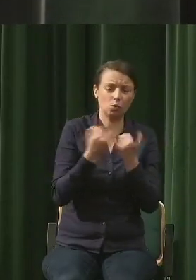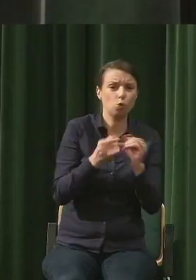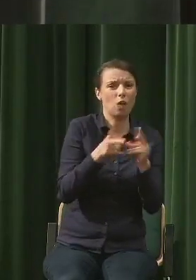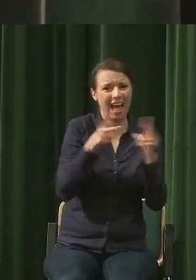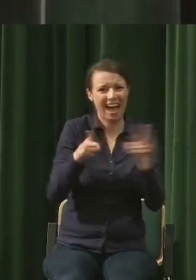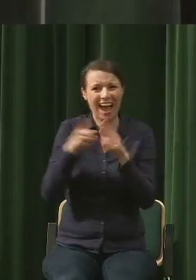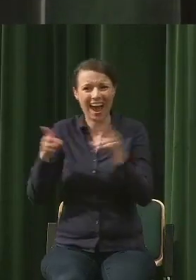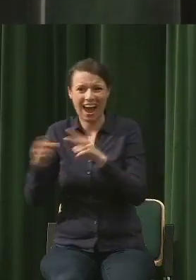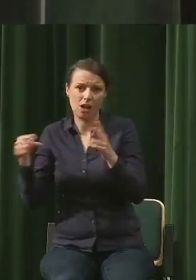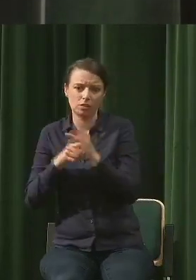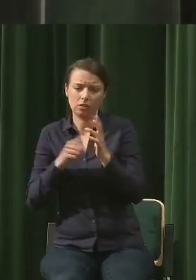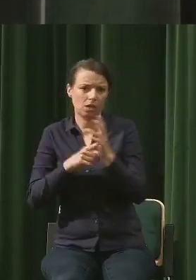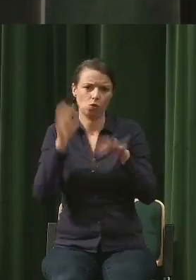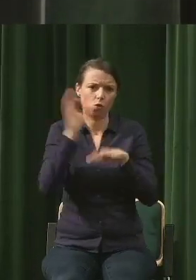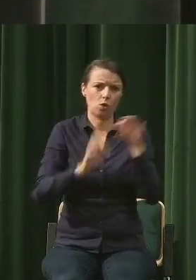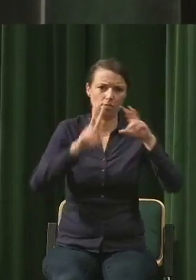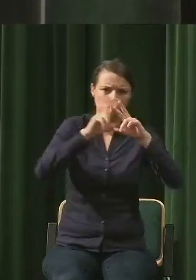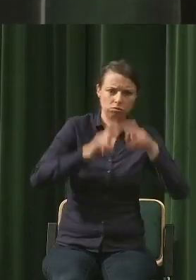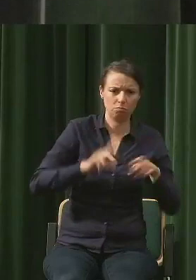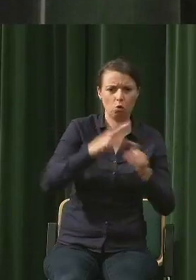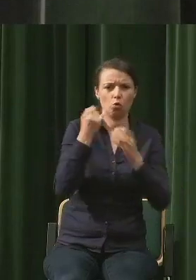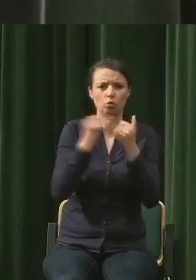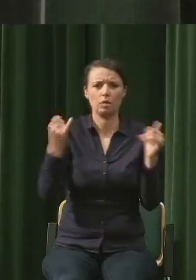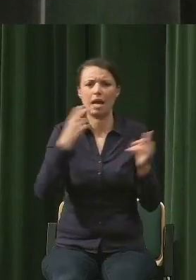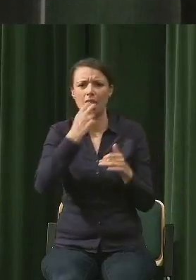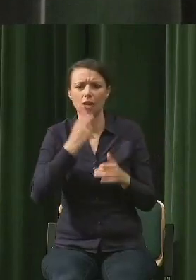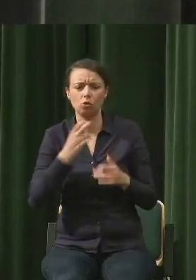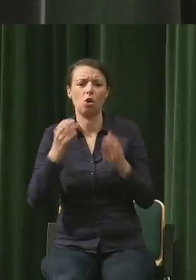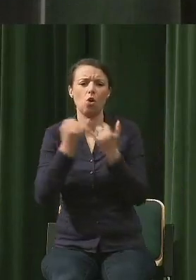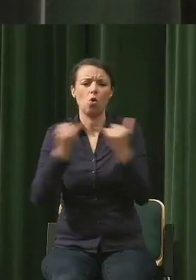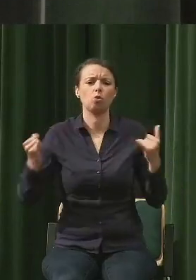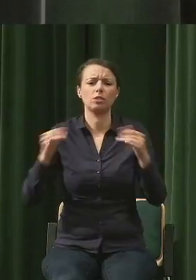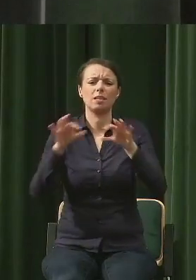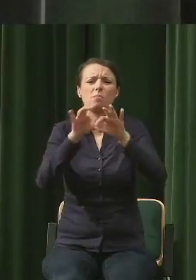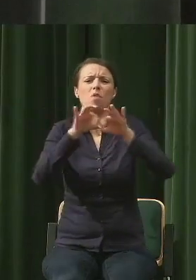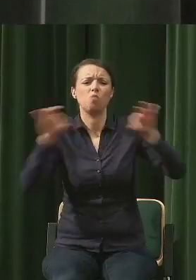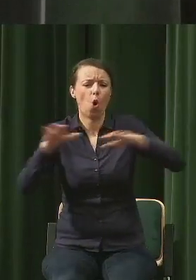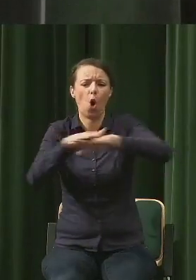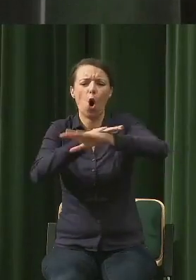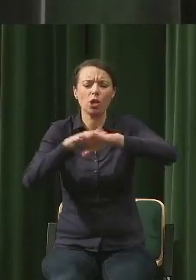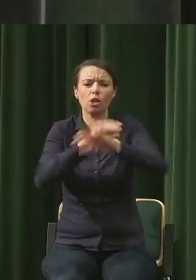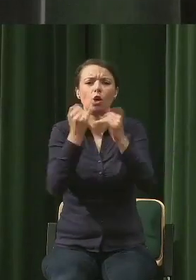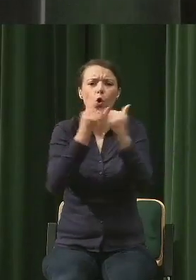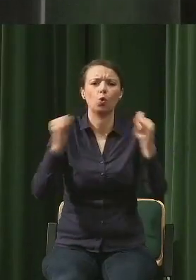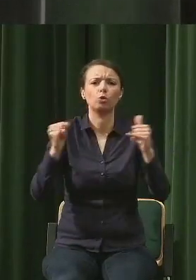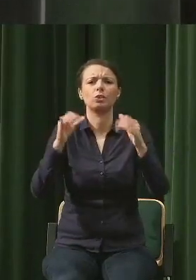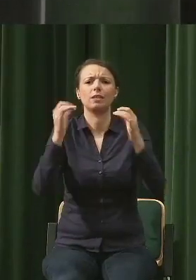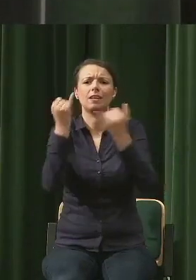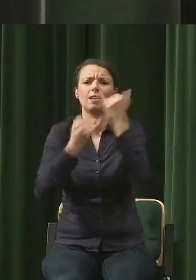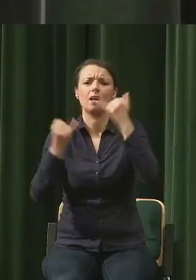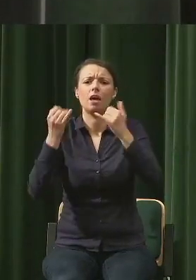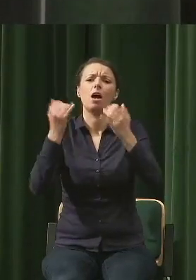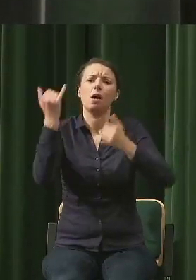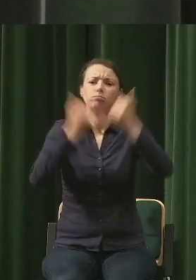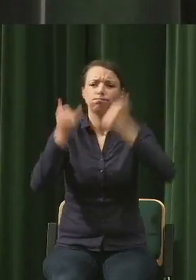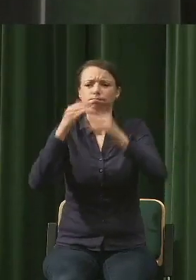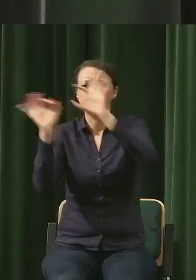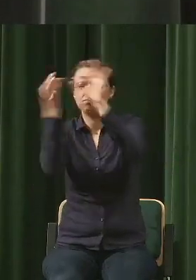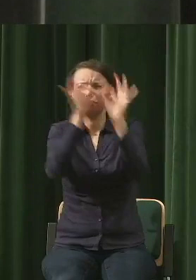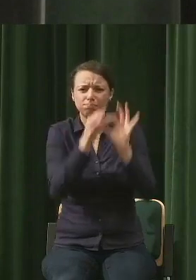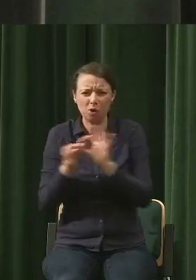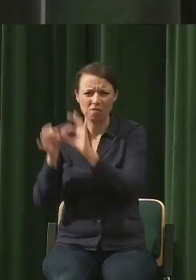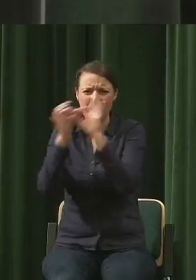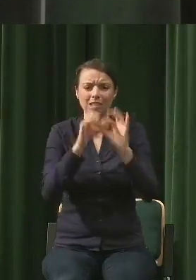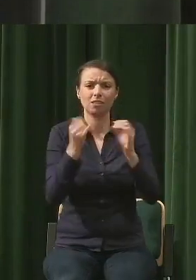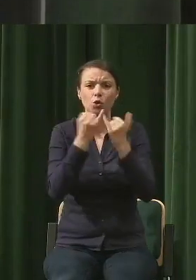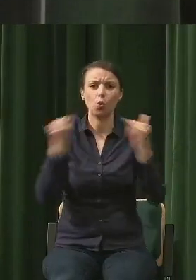elektronowe, po błocie elektronowe poszczególnych pierwiastków, klasyfikacji lineusza i tak dalej, tak